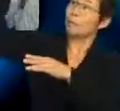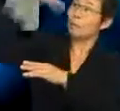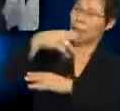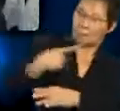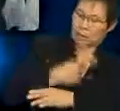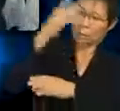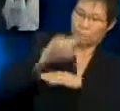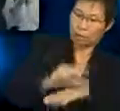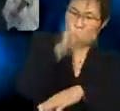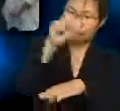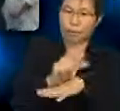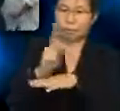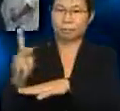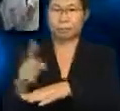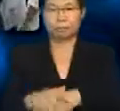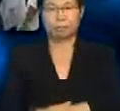gunakan.